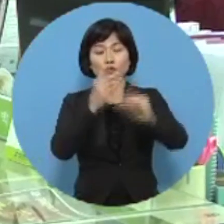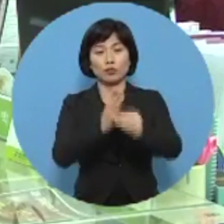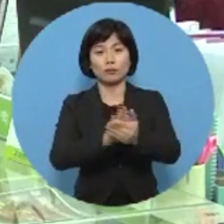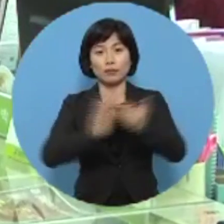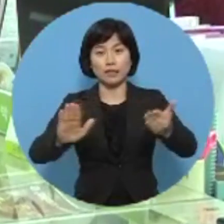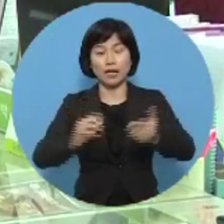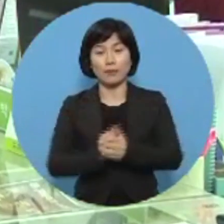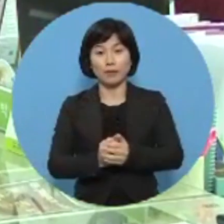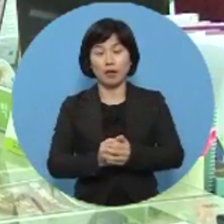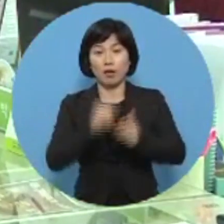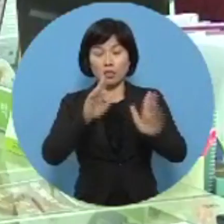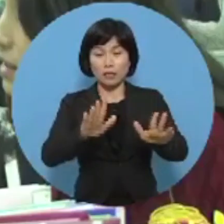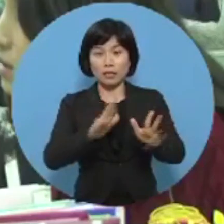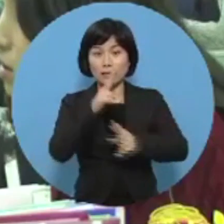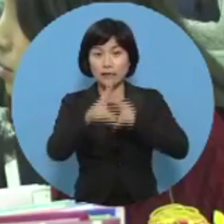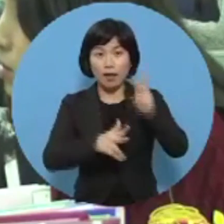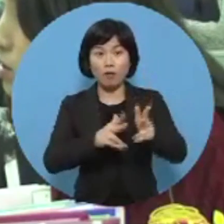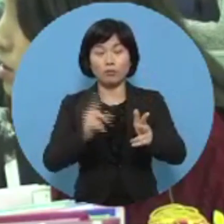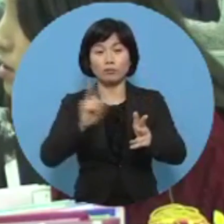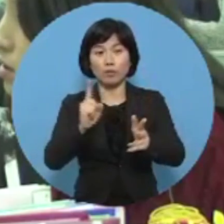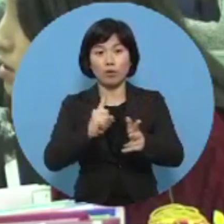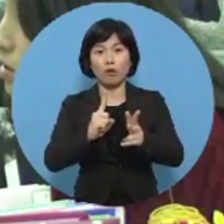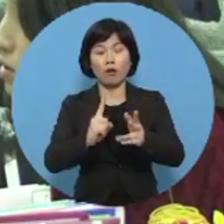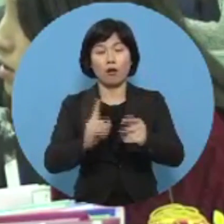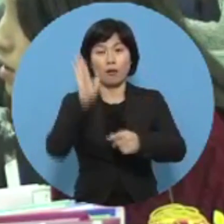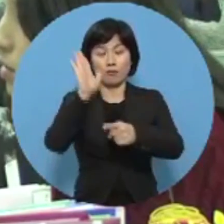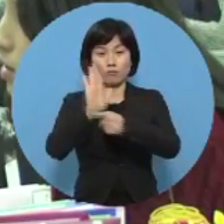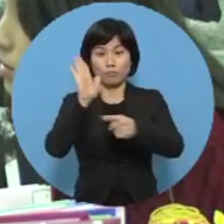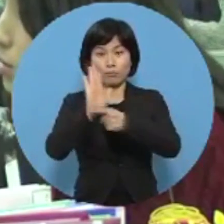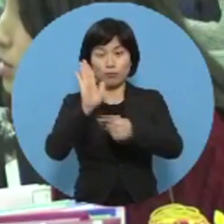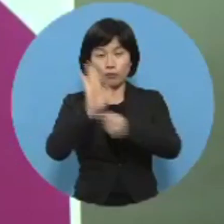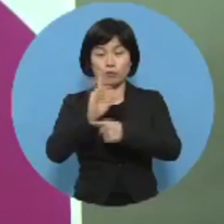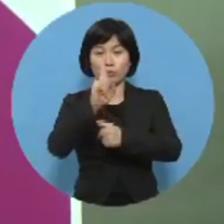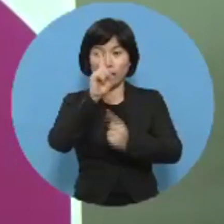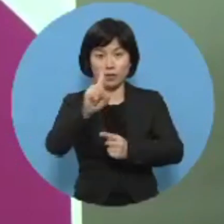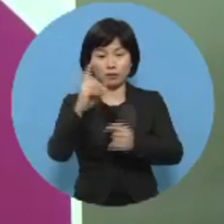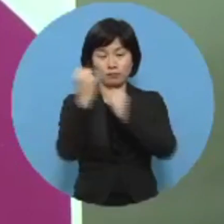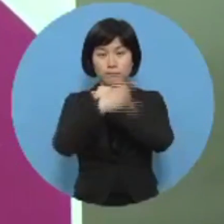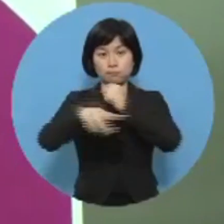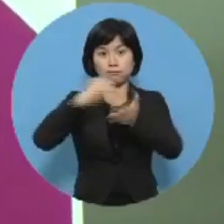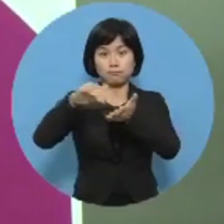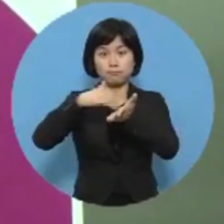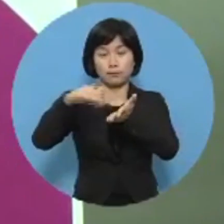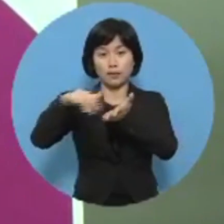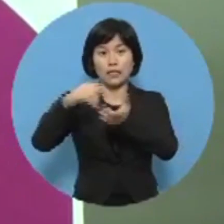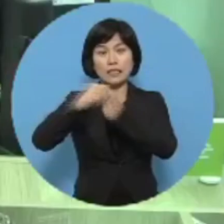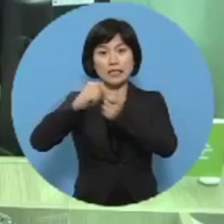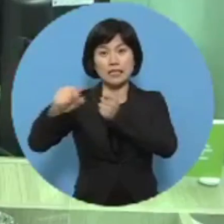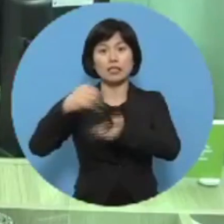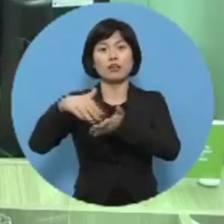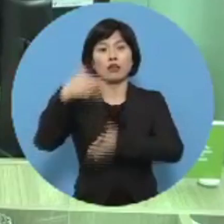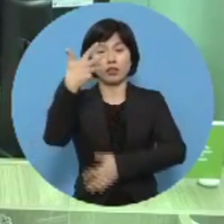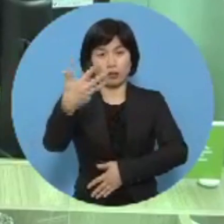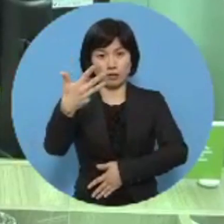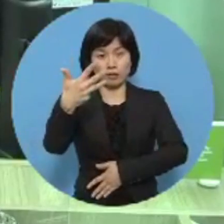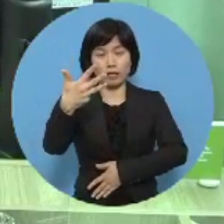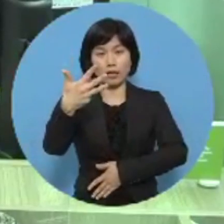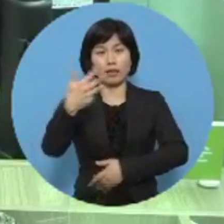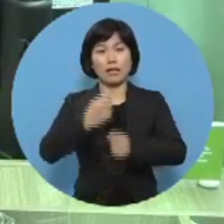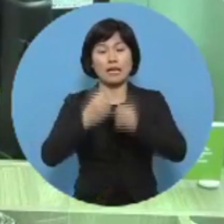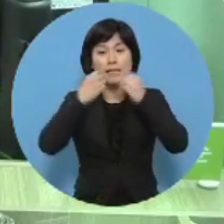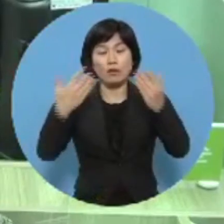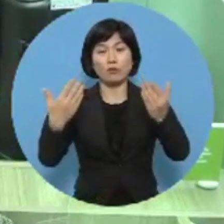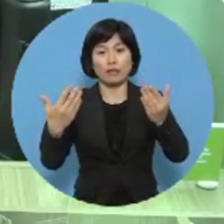여성 일자리 지원 사업은 광역 새로 일하기 센터 1개소와 8개 시군의 여성 새로 일하기 센터를